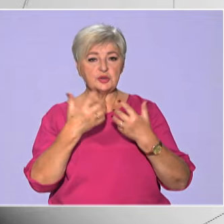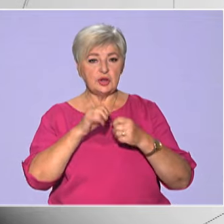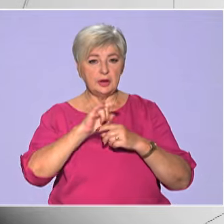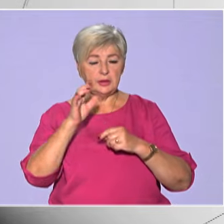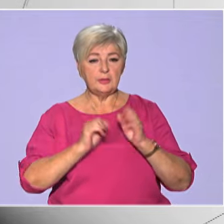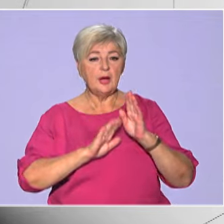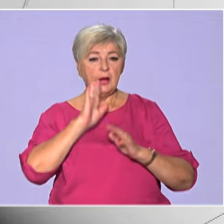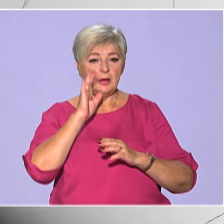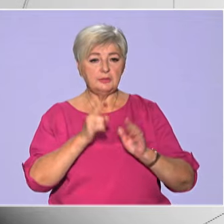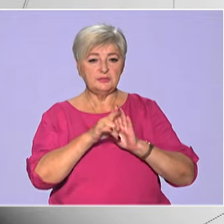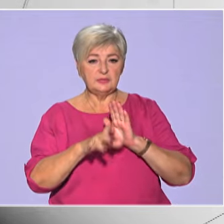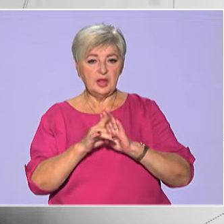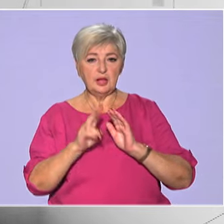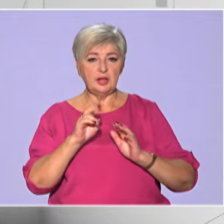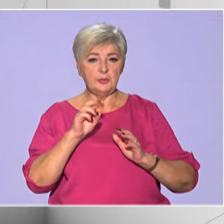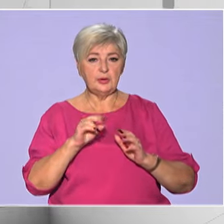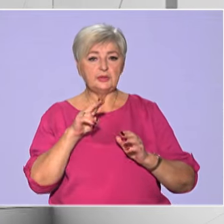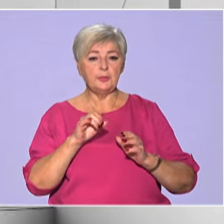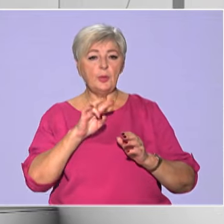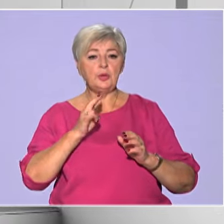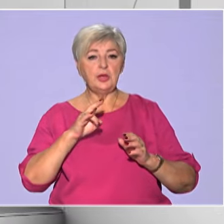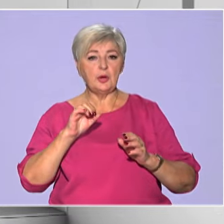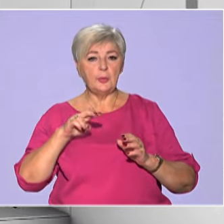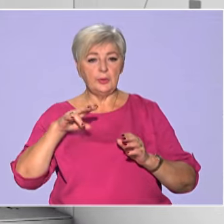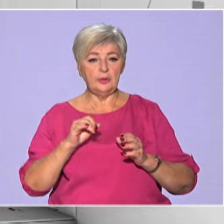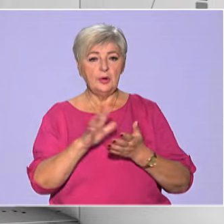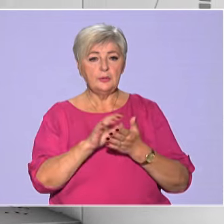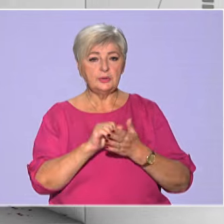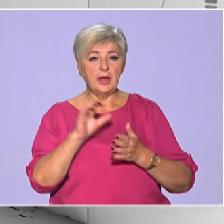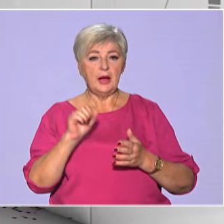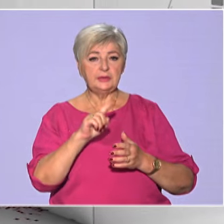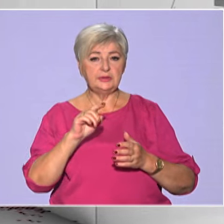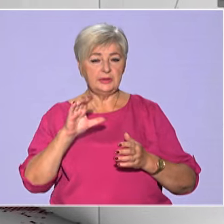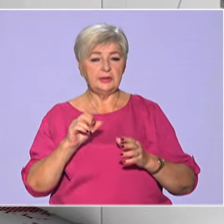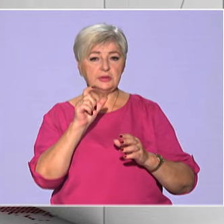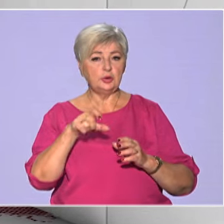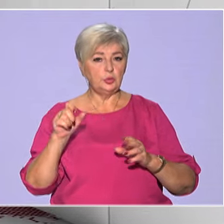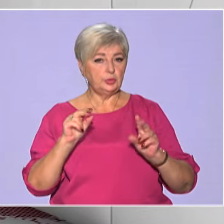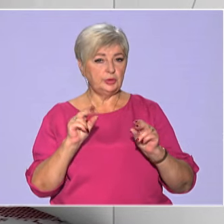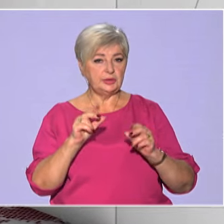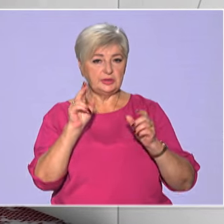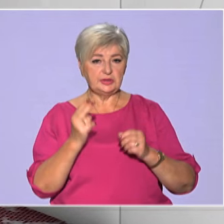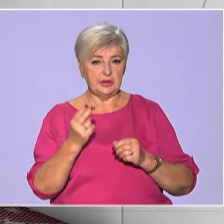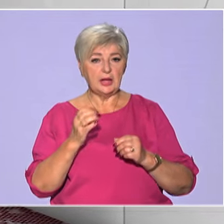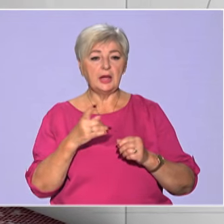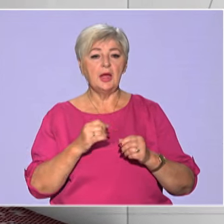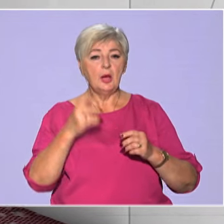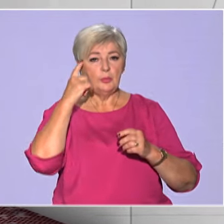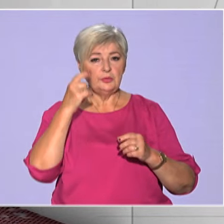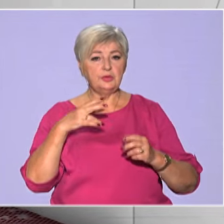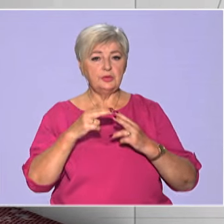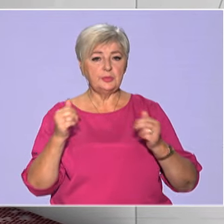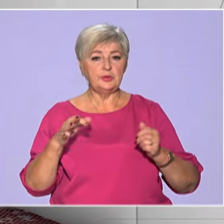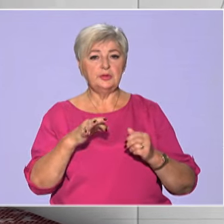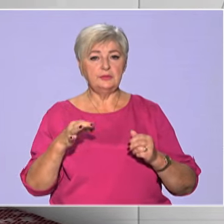агресор вгатив дроном камікадзе по Нікополю. Пошкоджена АЗС. Люди цілі. Повідомили в Дніпропетровській обласній